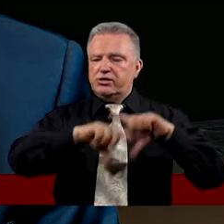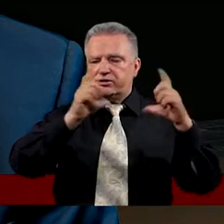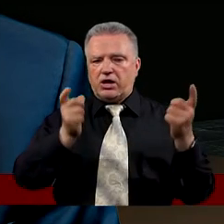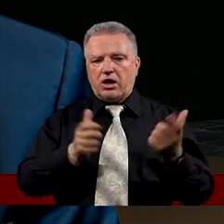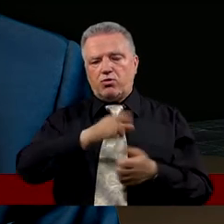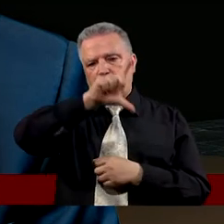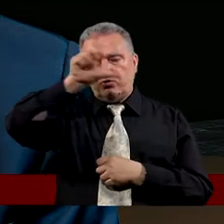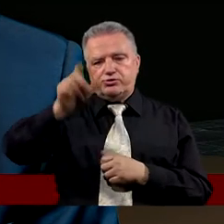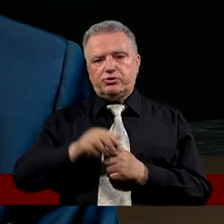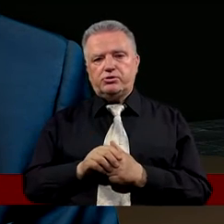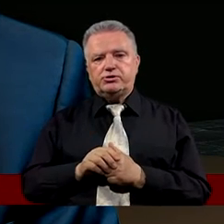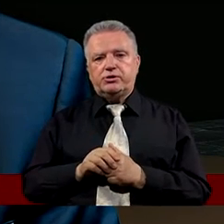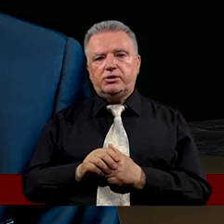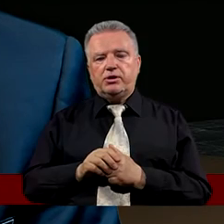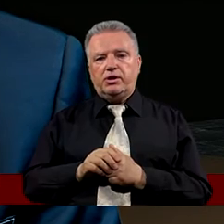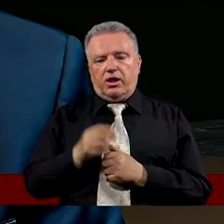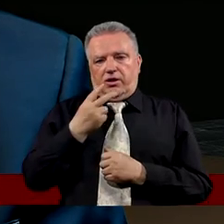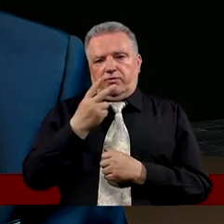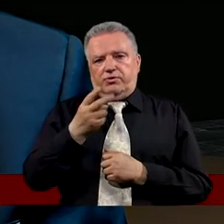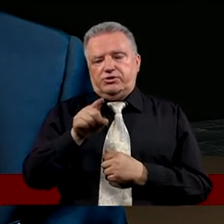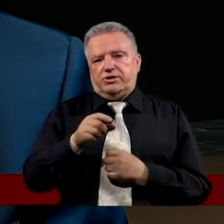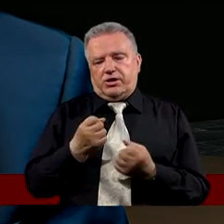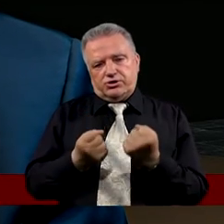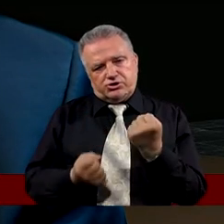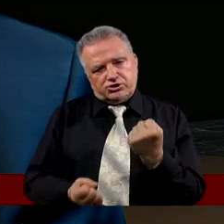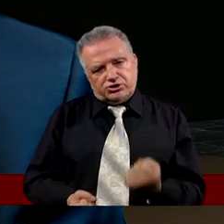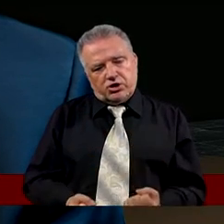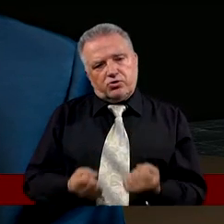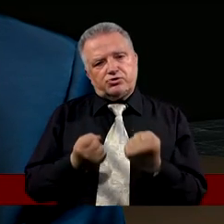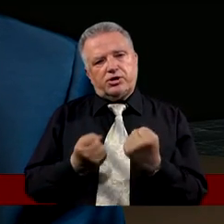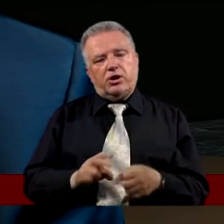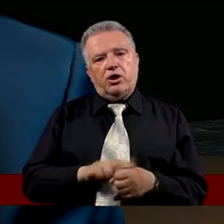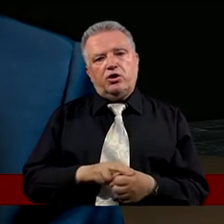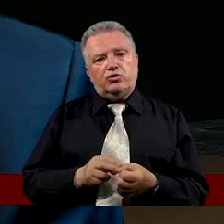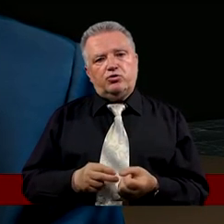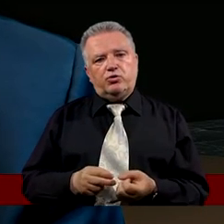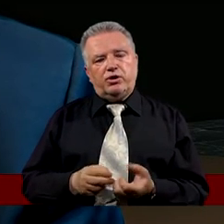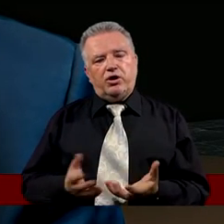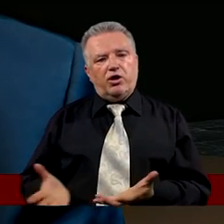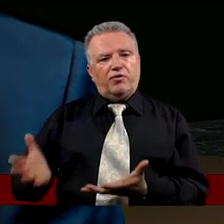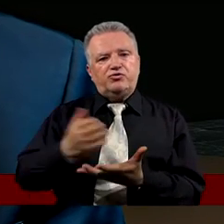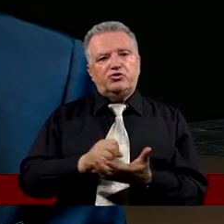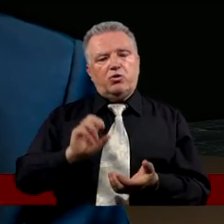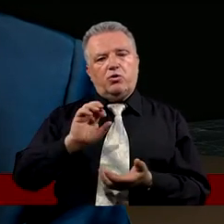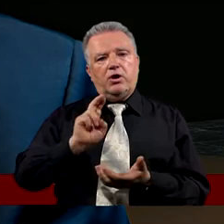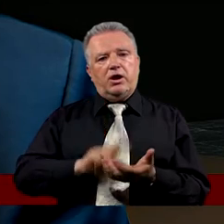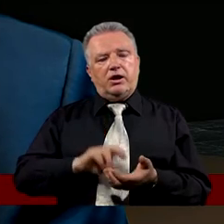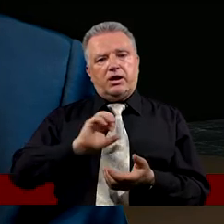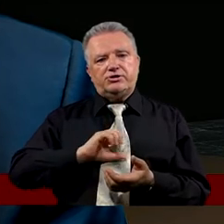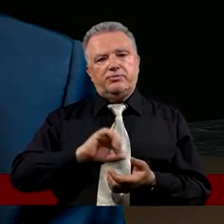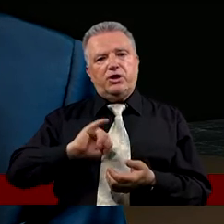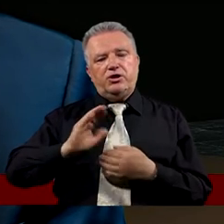Całą ludzkość Widzi ten ciężar Który na nim spoczywa I